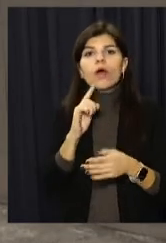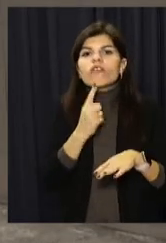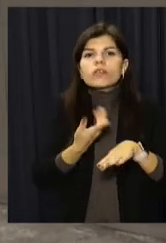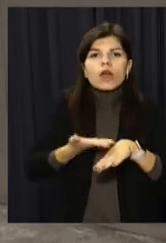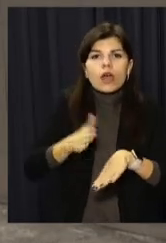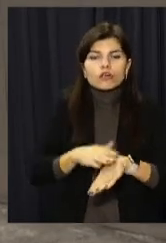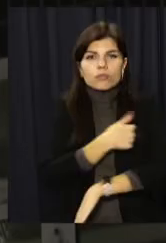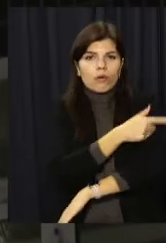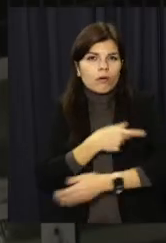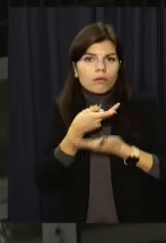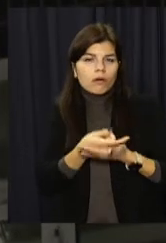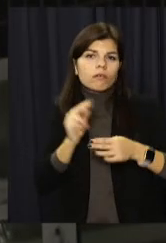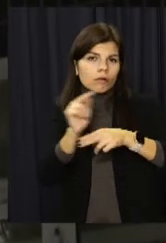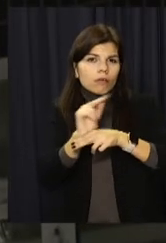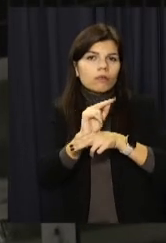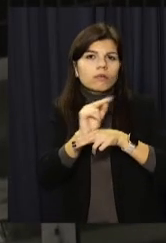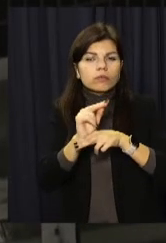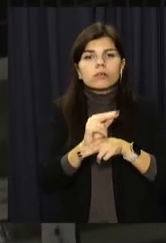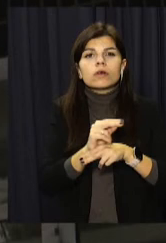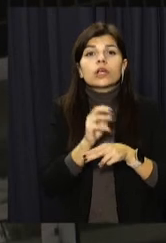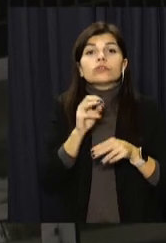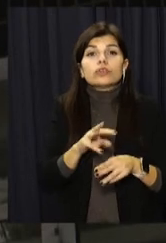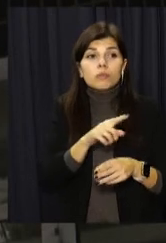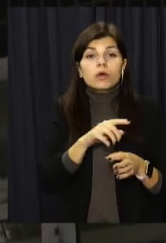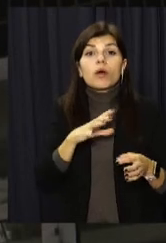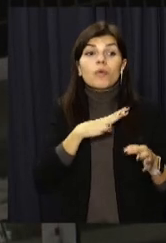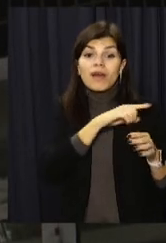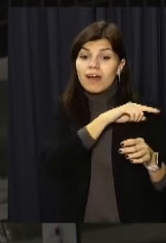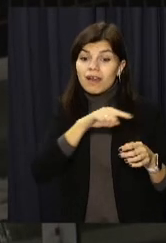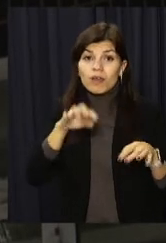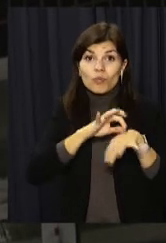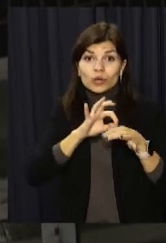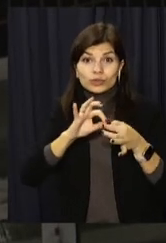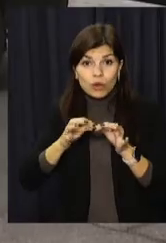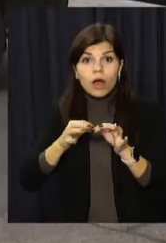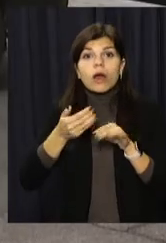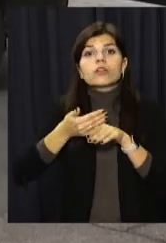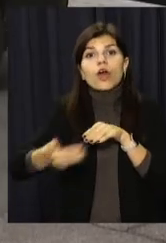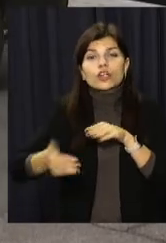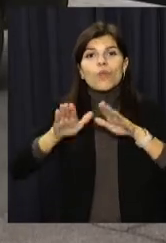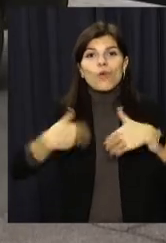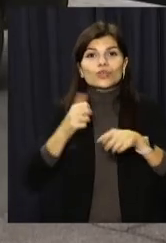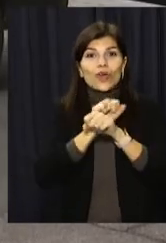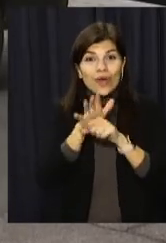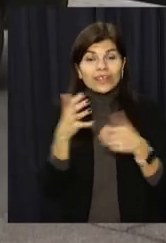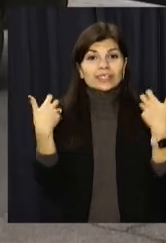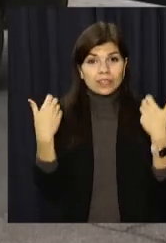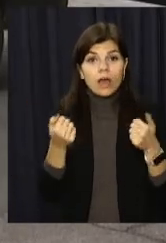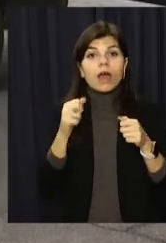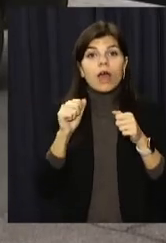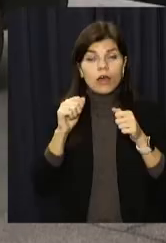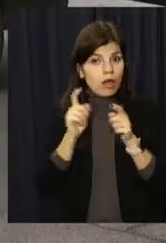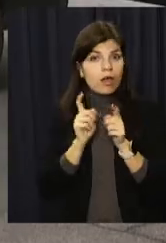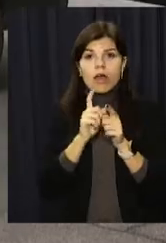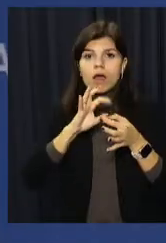у госпітальних базах. І, на жаль, чим складніше протікала хвороба, тим більше буде ускладнень після подолання ковід, наголошують